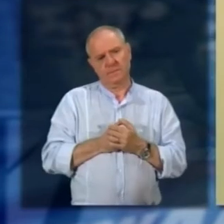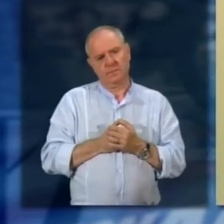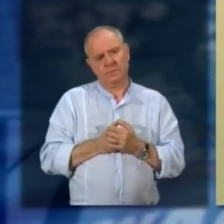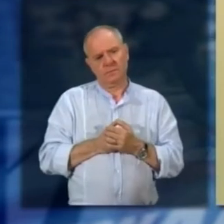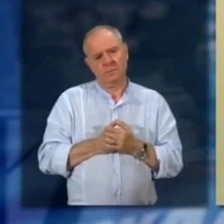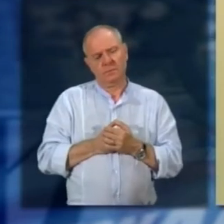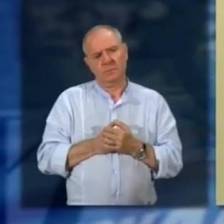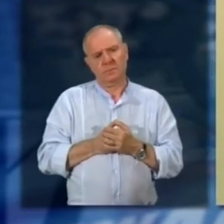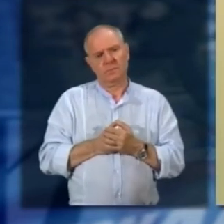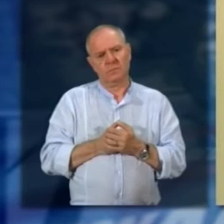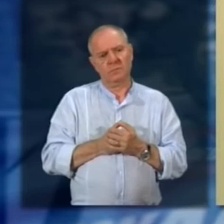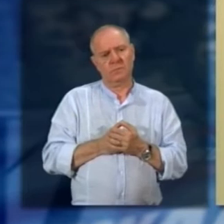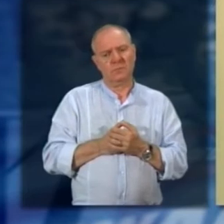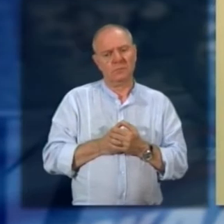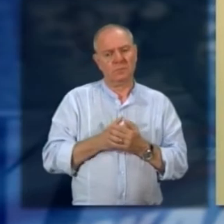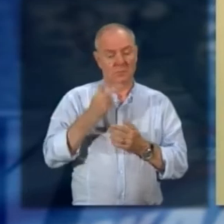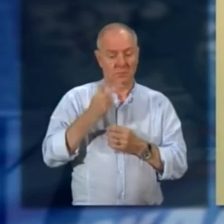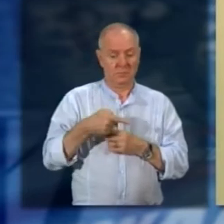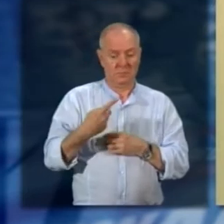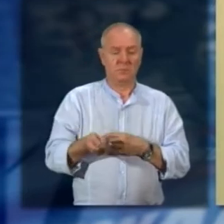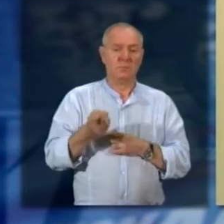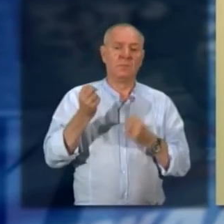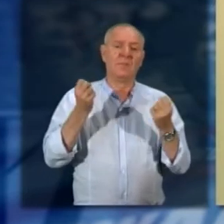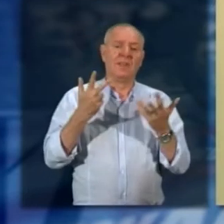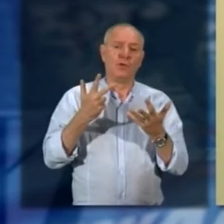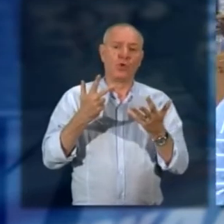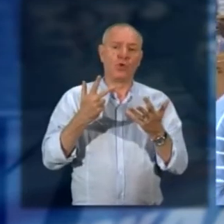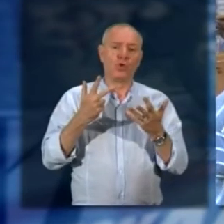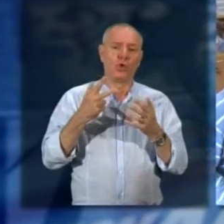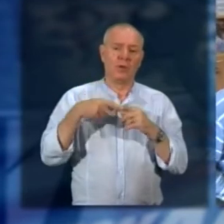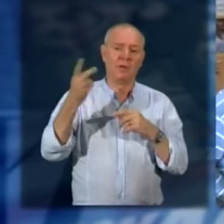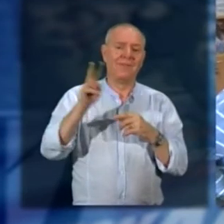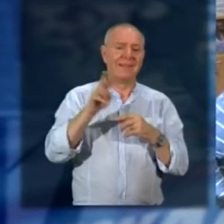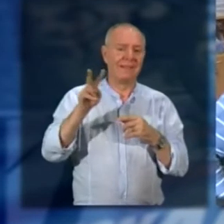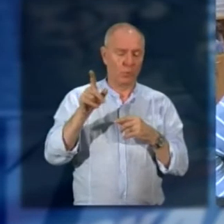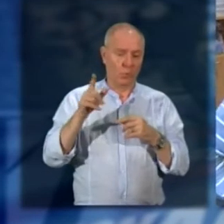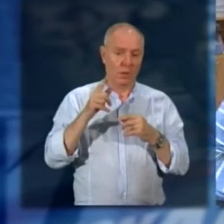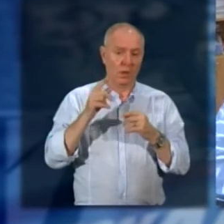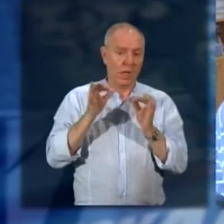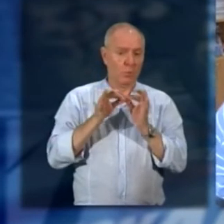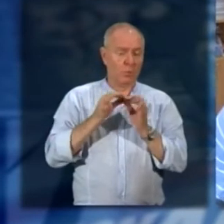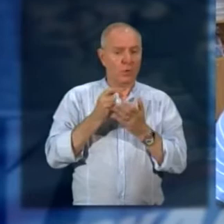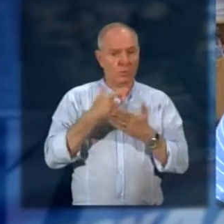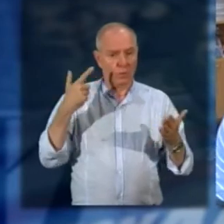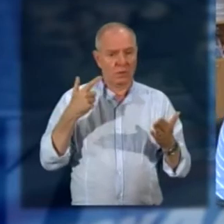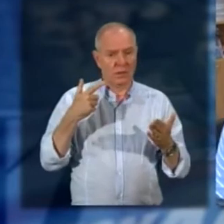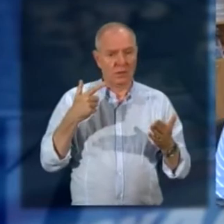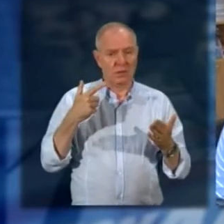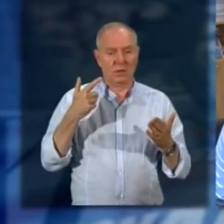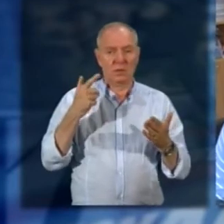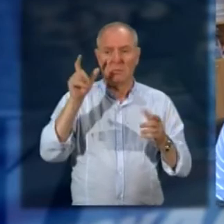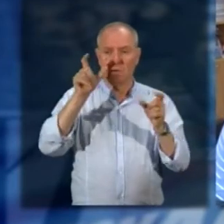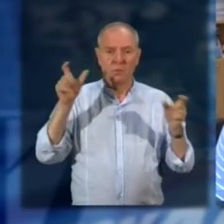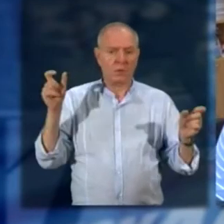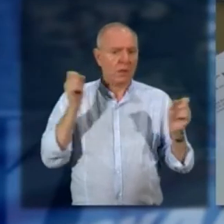questa visita le visite del 18 a Omigna e del 22 ovviamente prevedendo anche che possa venire davvero tanta gente